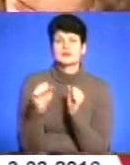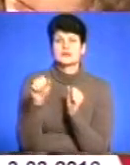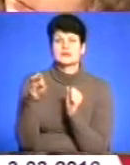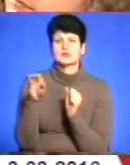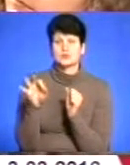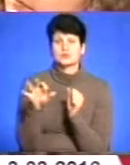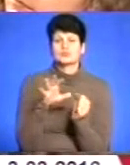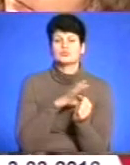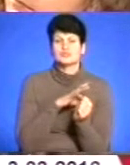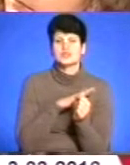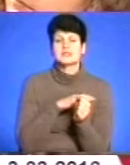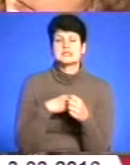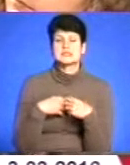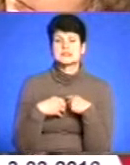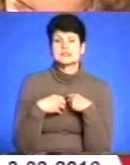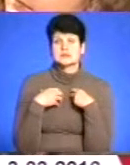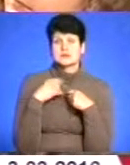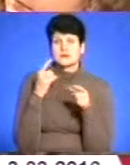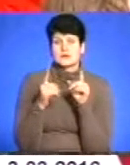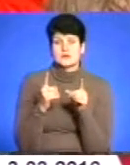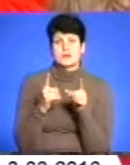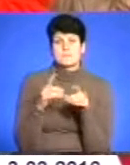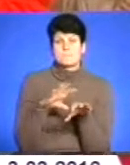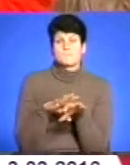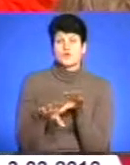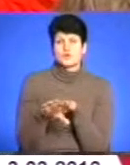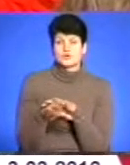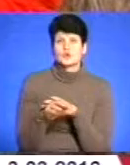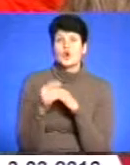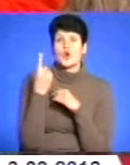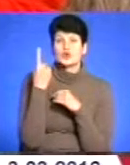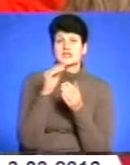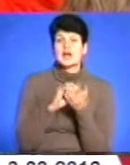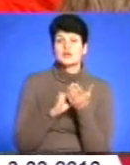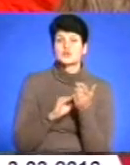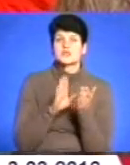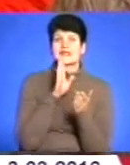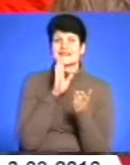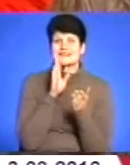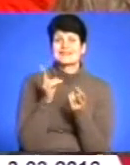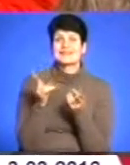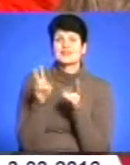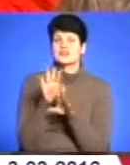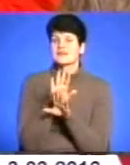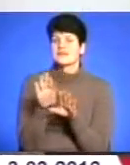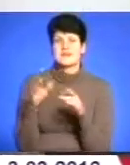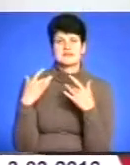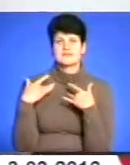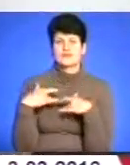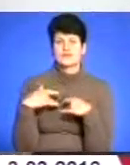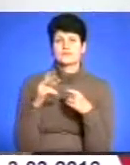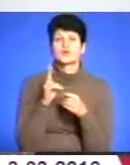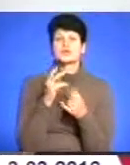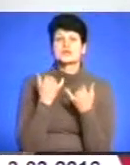прийшли через страшні реалії полону в сепаратистів. Досі одна журналістка залишається незвільненою. Хто